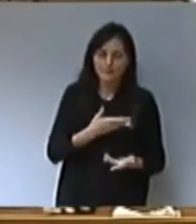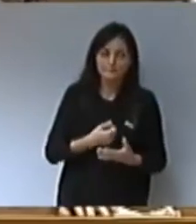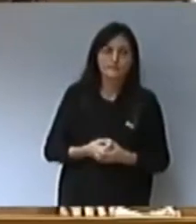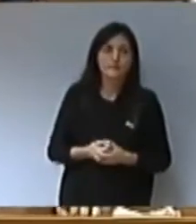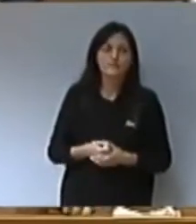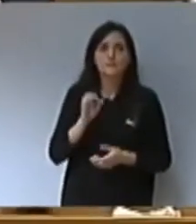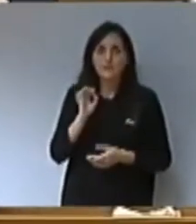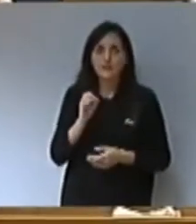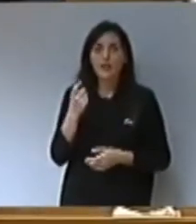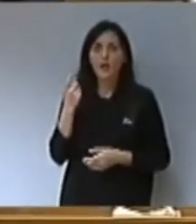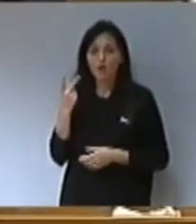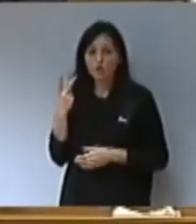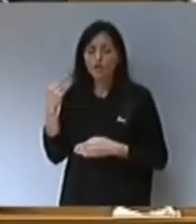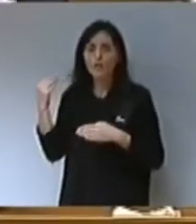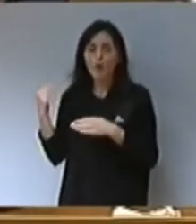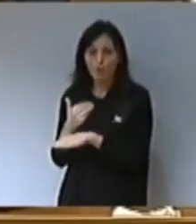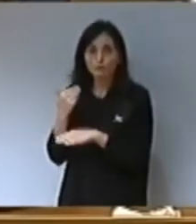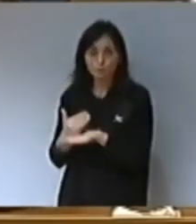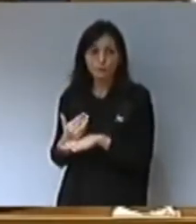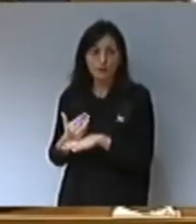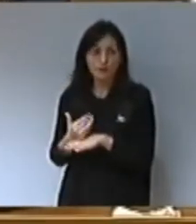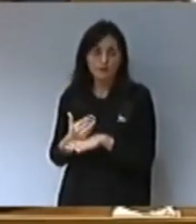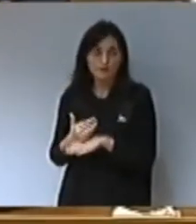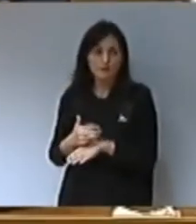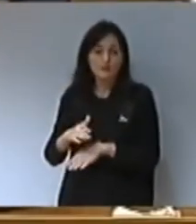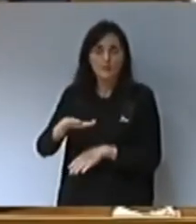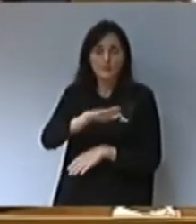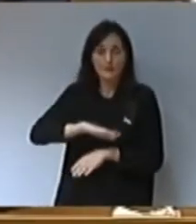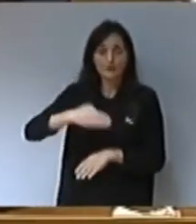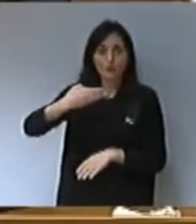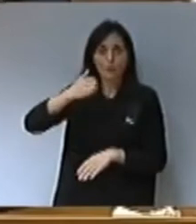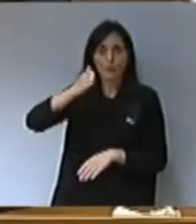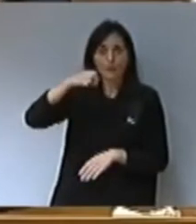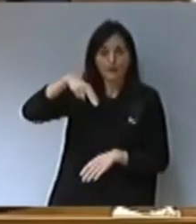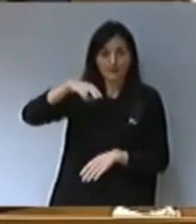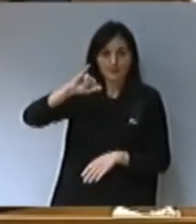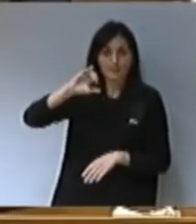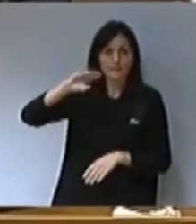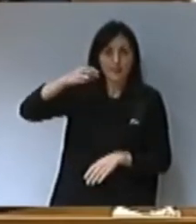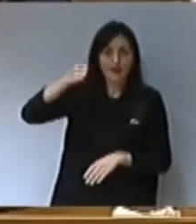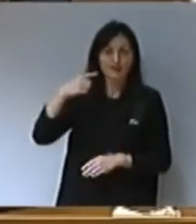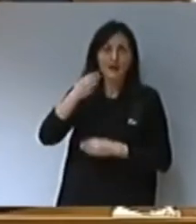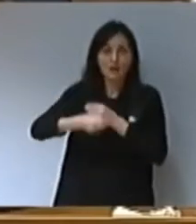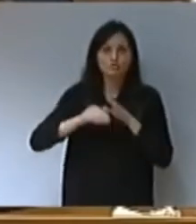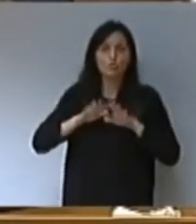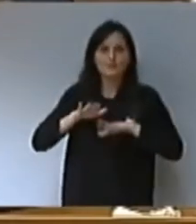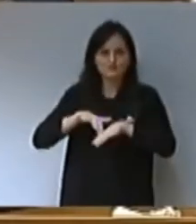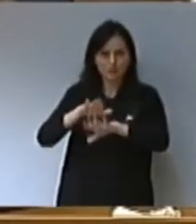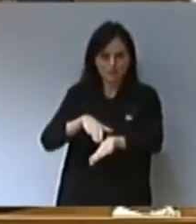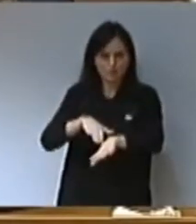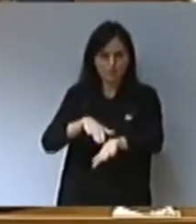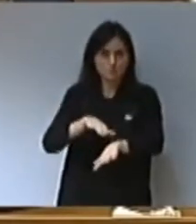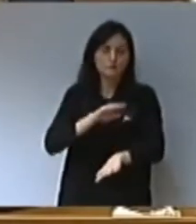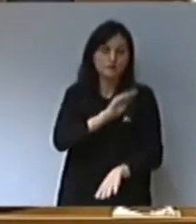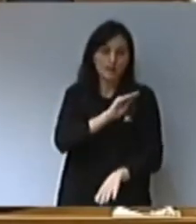Efectivament, el passat 12 d'octubre se va celebrar al barri de Benimacleta, en València, una manifestació convocada per